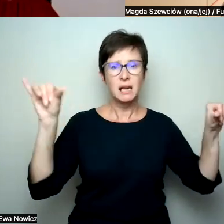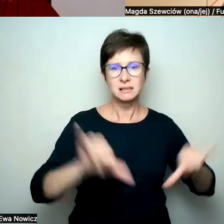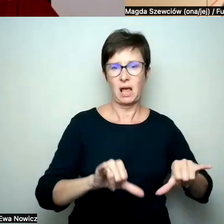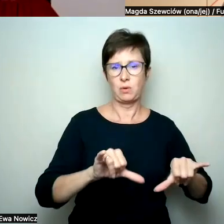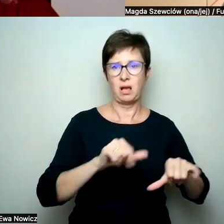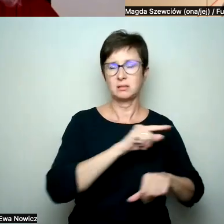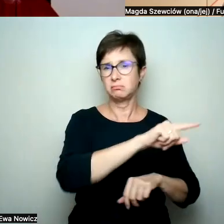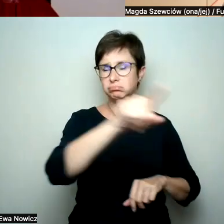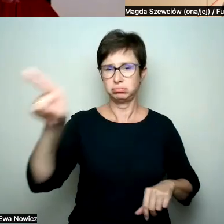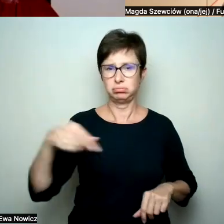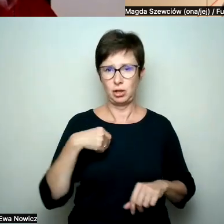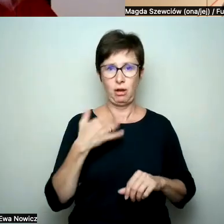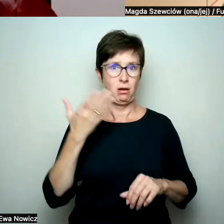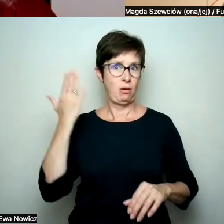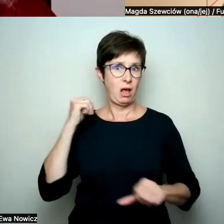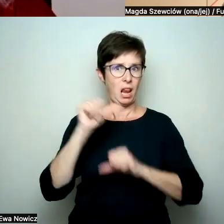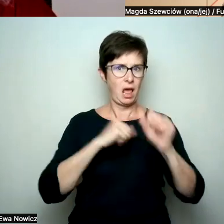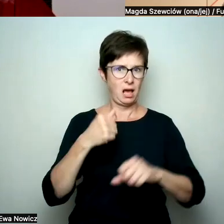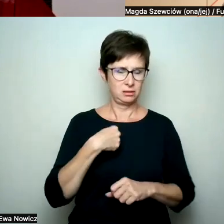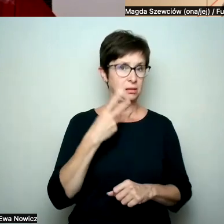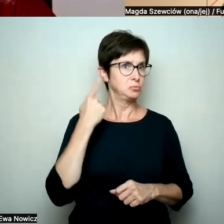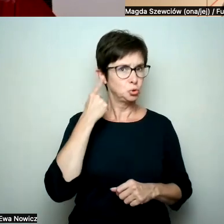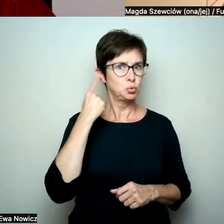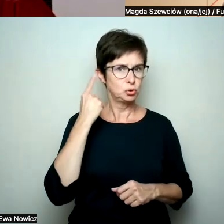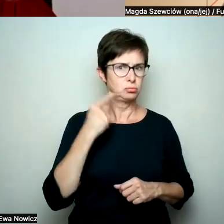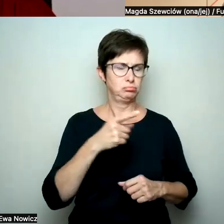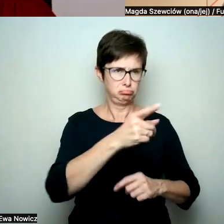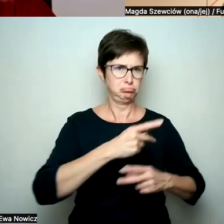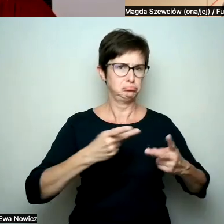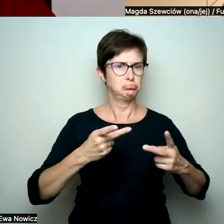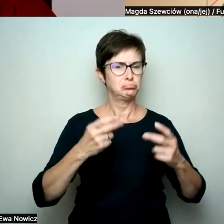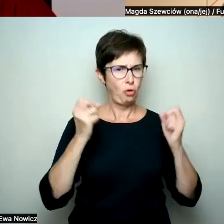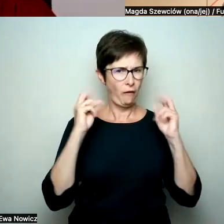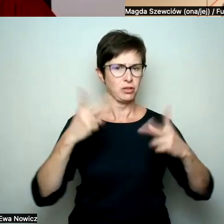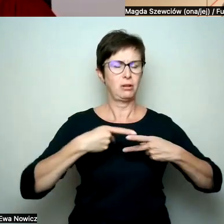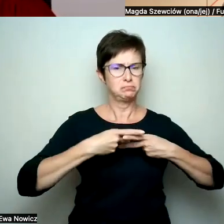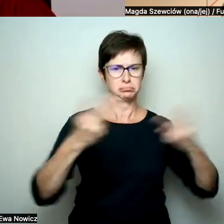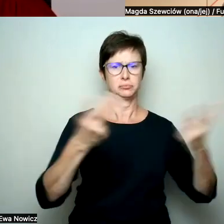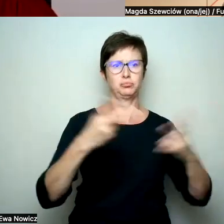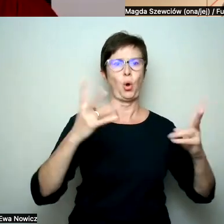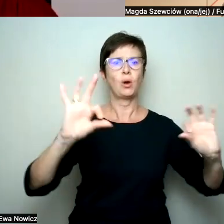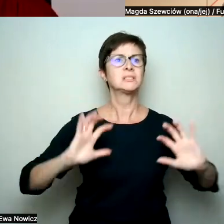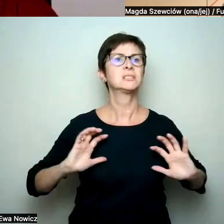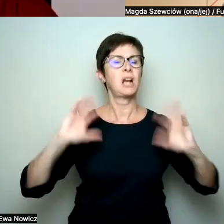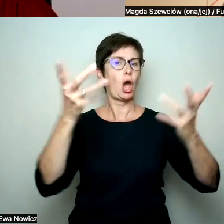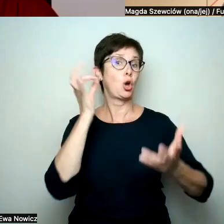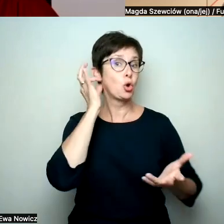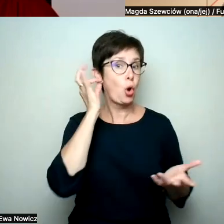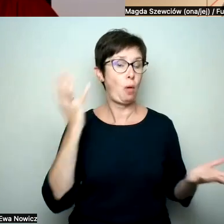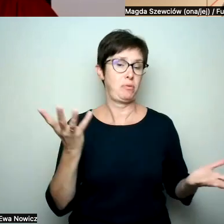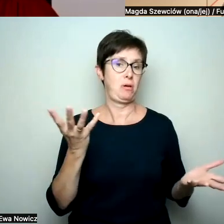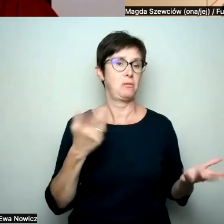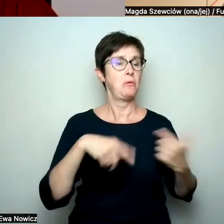widzieliśmy w ostatnich latach, że wypowiadały się głośno na temat właśnie na przykład strajku kobiet, czy że